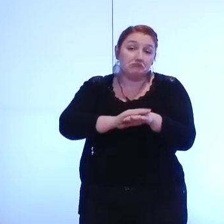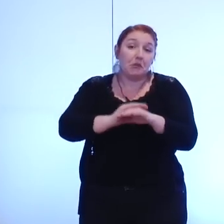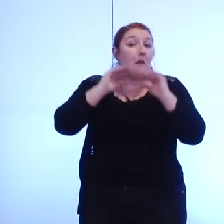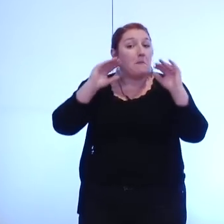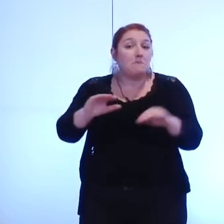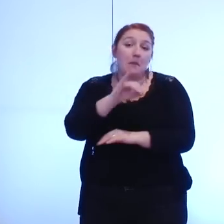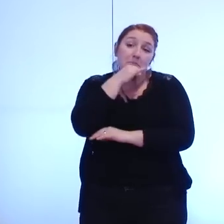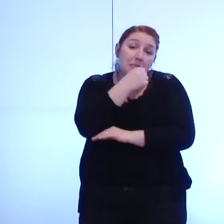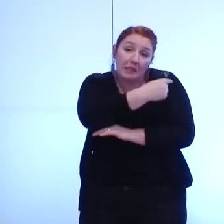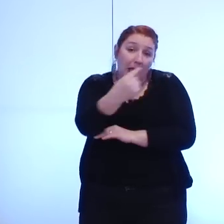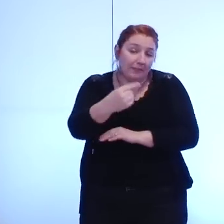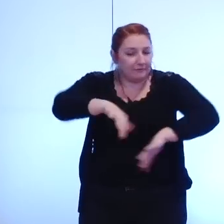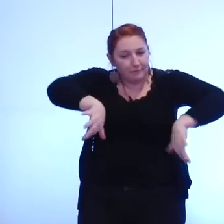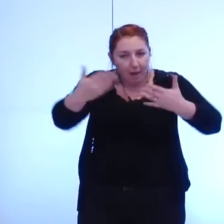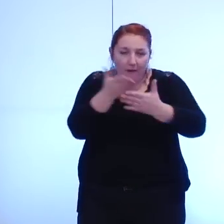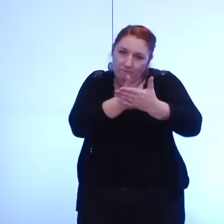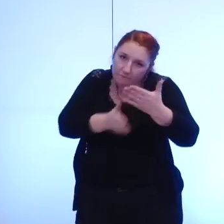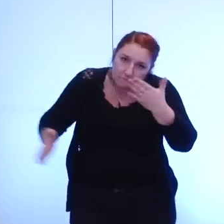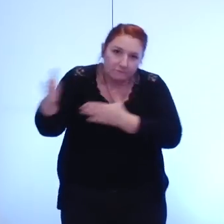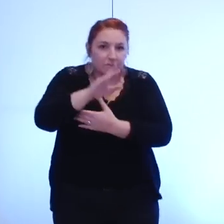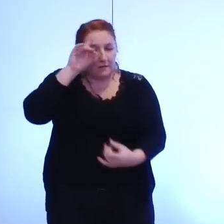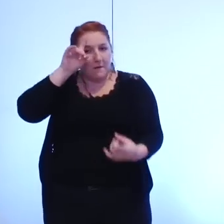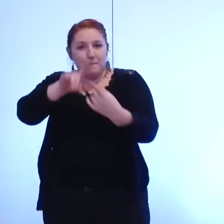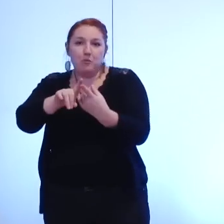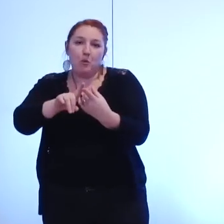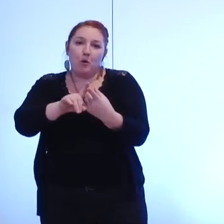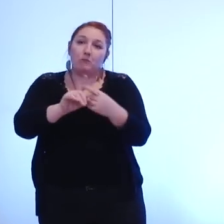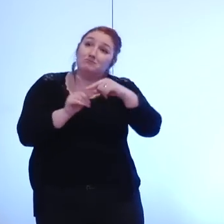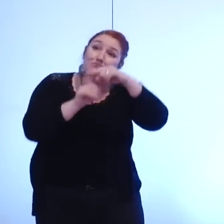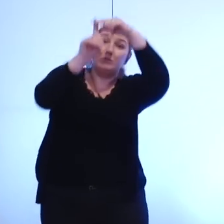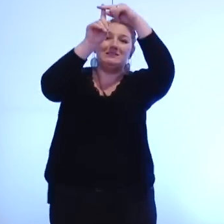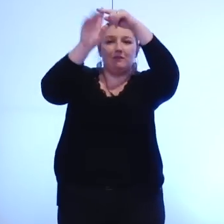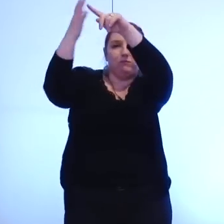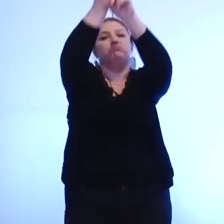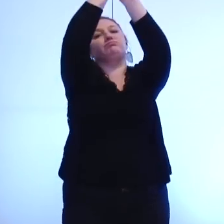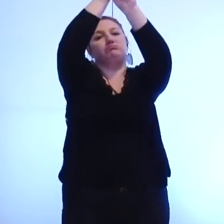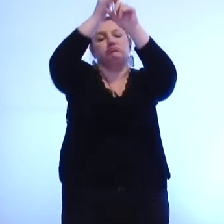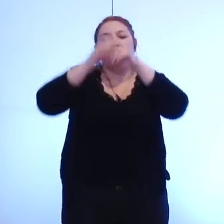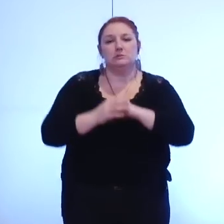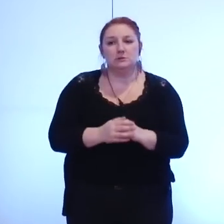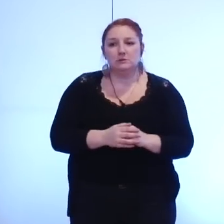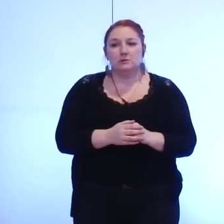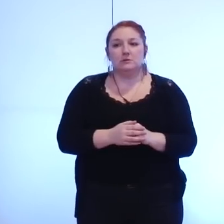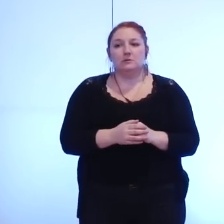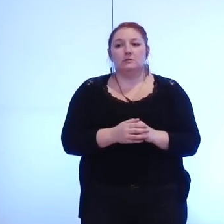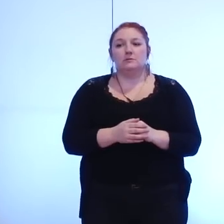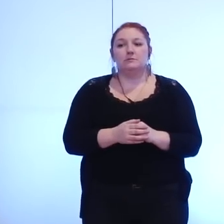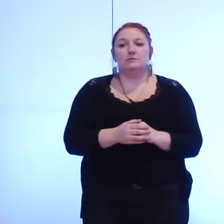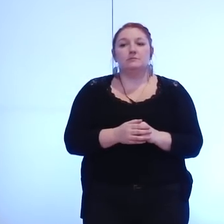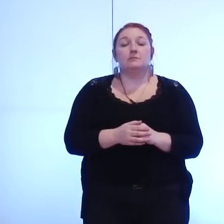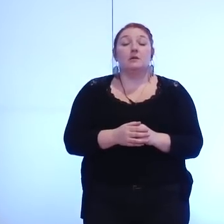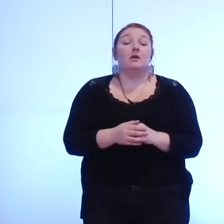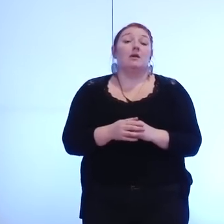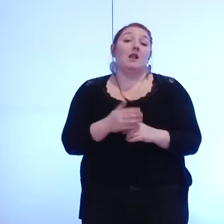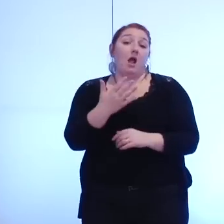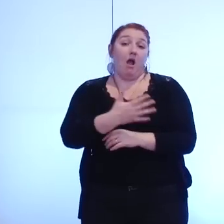cherchons à les dépasser pour nous tourner résolument vers les opportunités que cela peut avoir et finalement dans cette opportunité